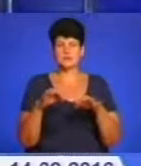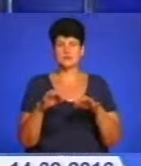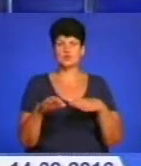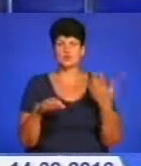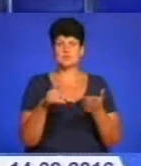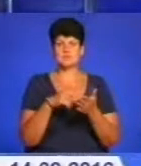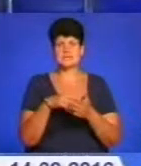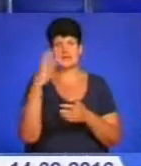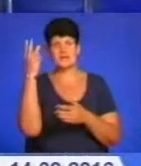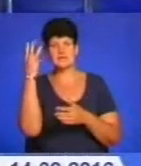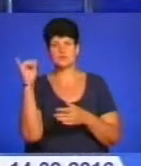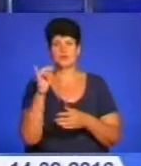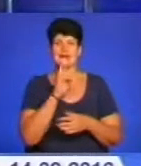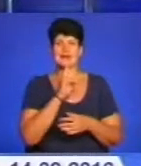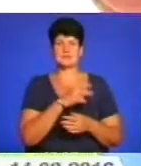Хмельницького та Кременця.